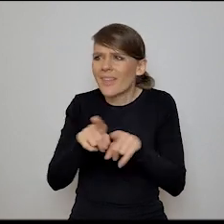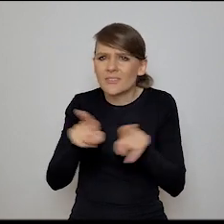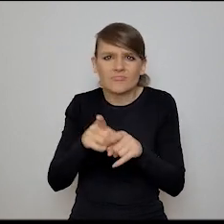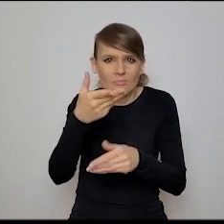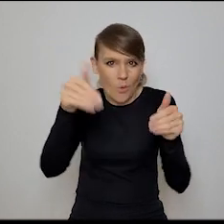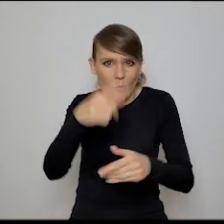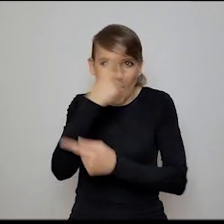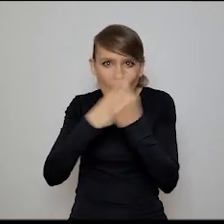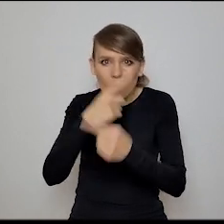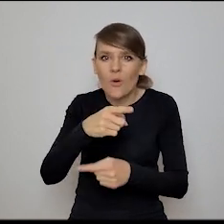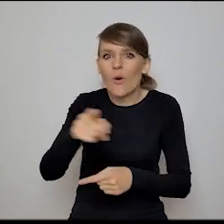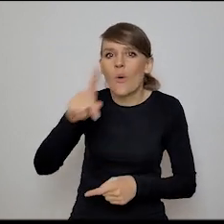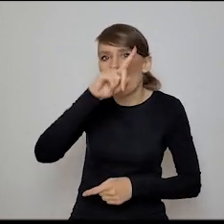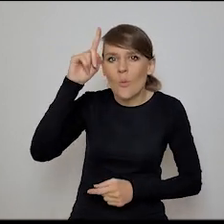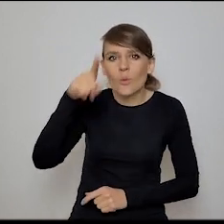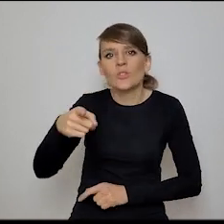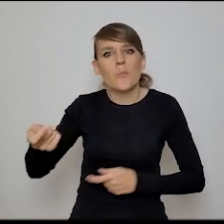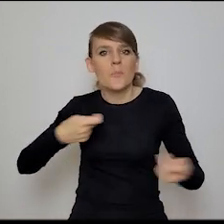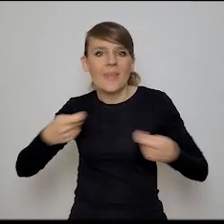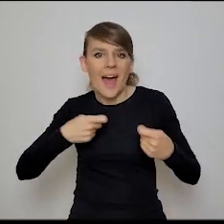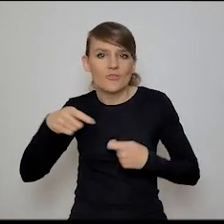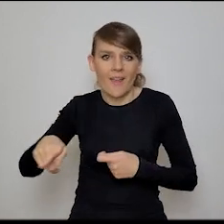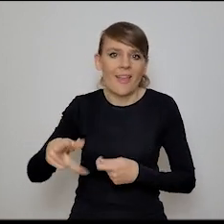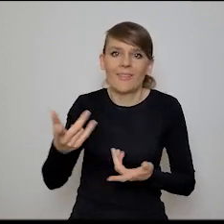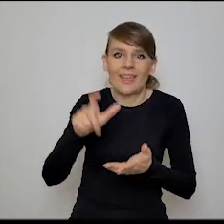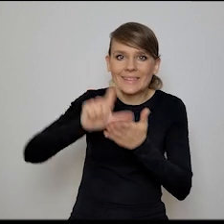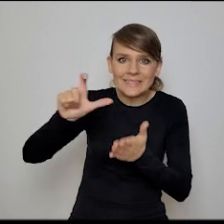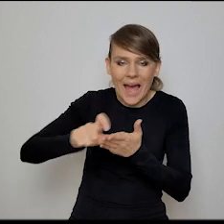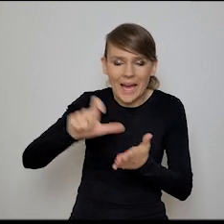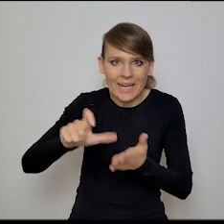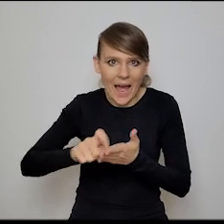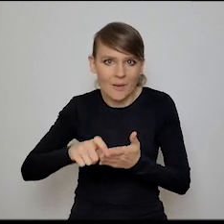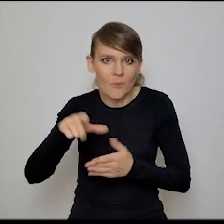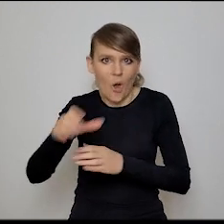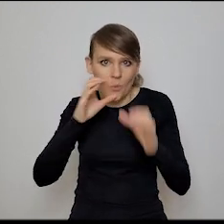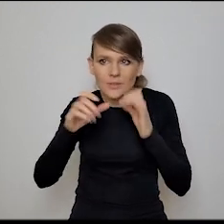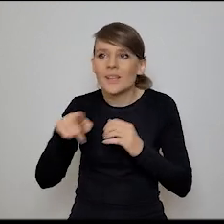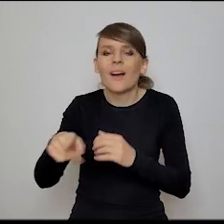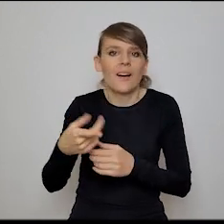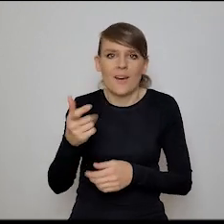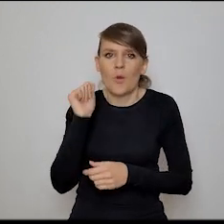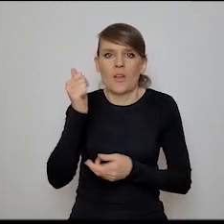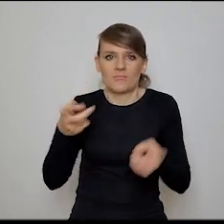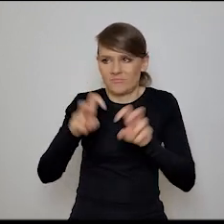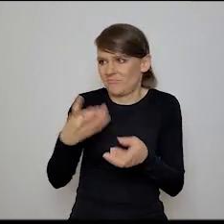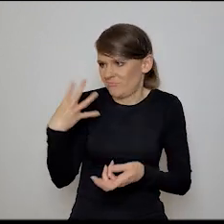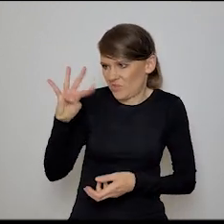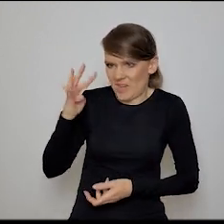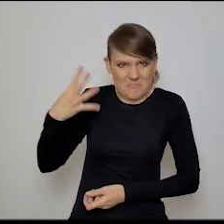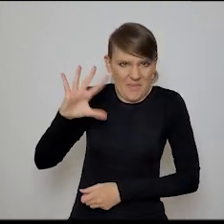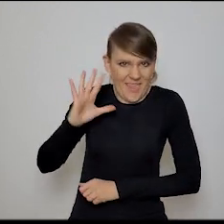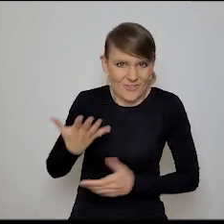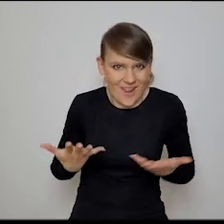pomyśl sobie o ludziach, którzy są community managerami na Instagramie, rozumiesz? Od kiedy ta profesja istnieje? Ile? Cztery lata? Pięć lat tak naprawdę?